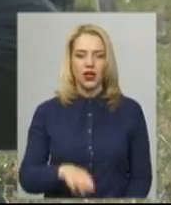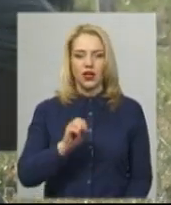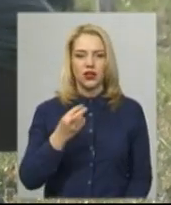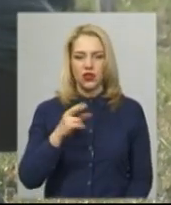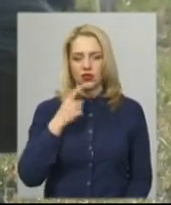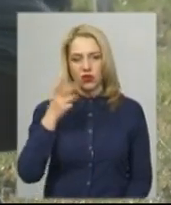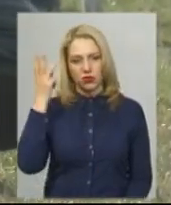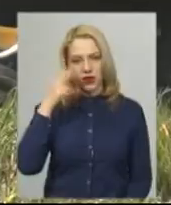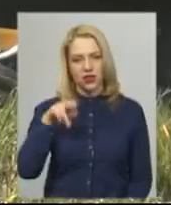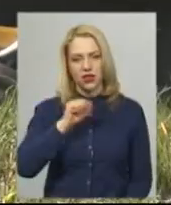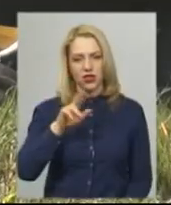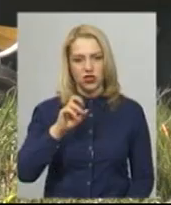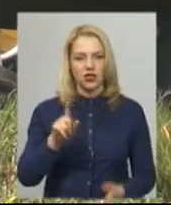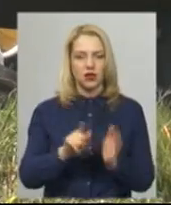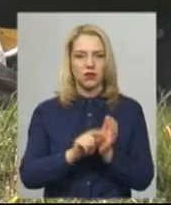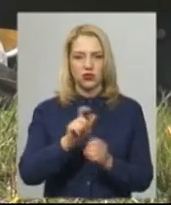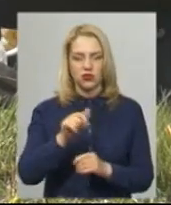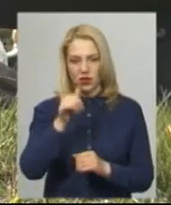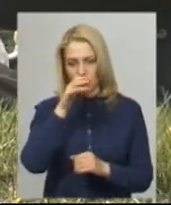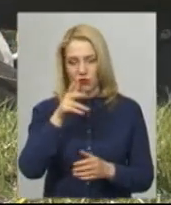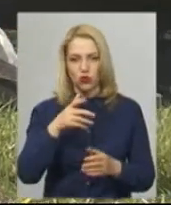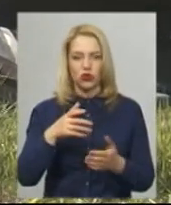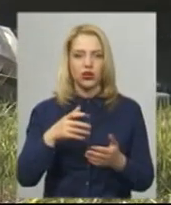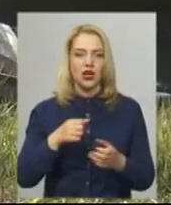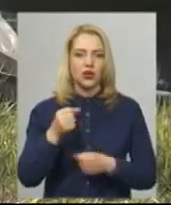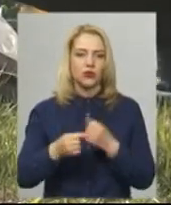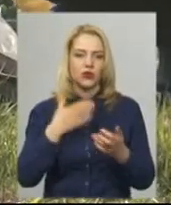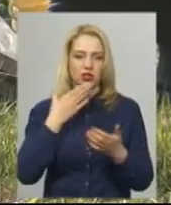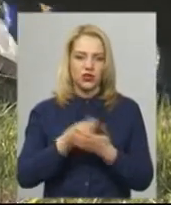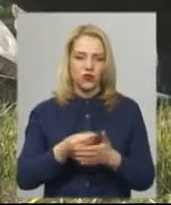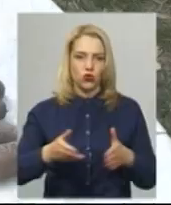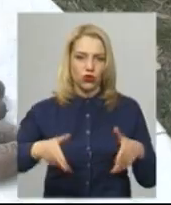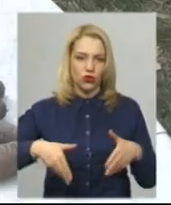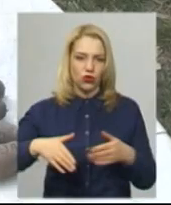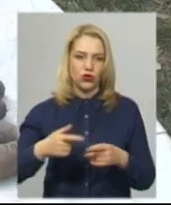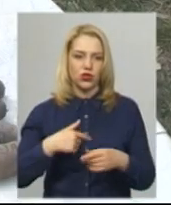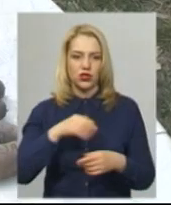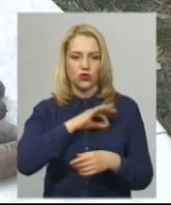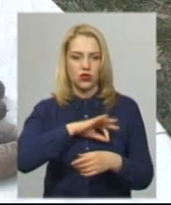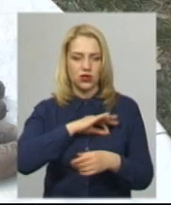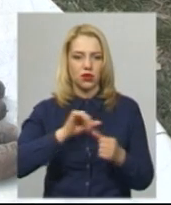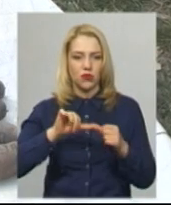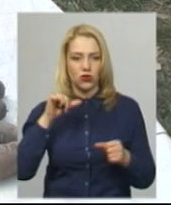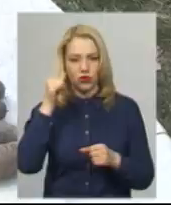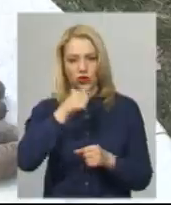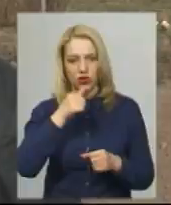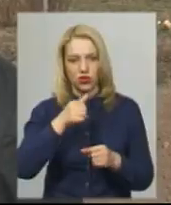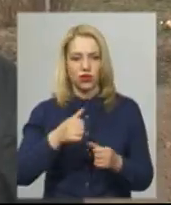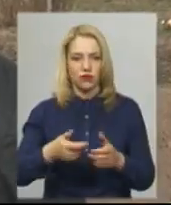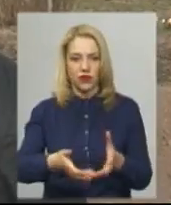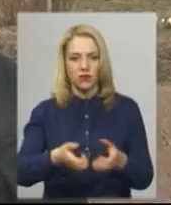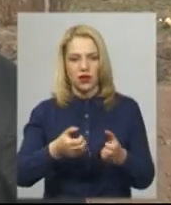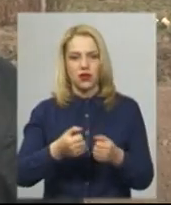хмельницькі дачники-пенсіонери через карантин не можуть дістатися своїх ділянок, посадити городину та скористатися минулорічним урожаєм з льоху.